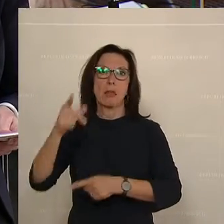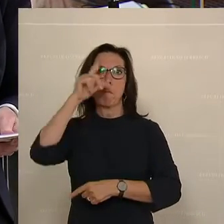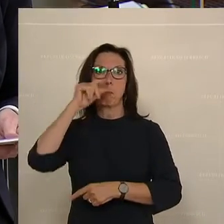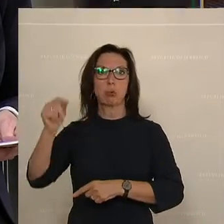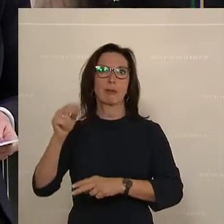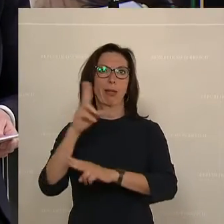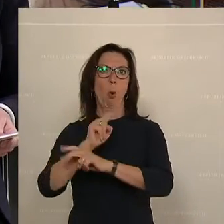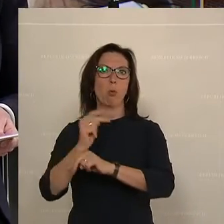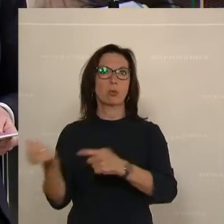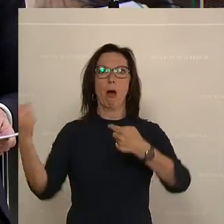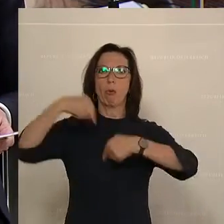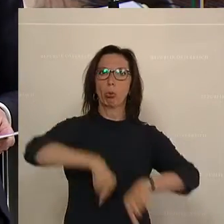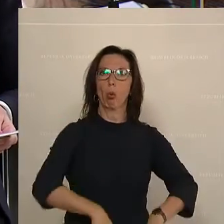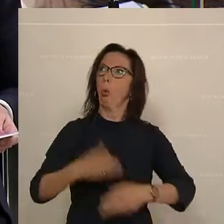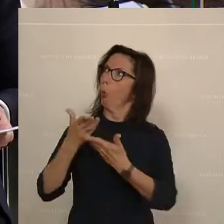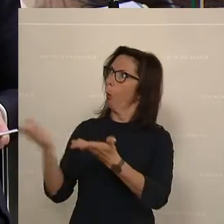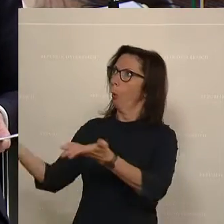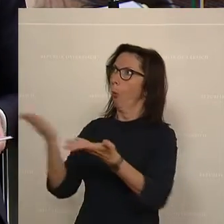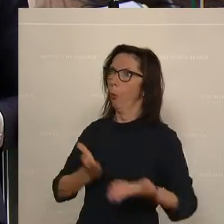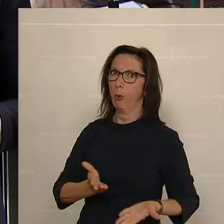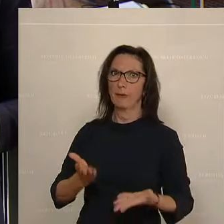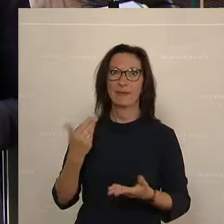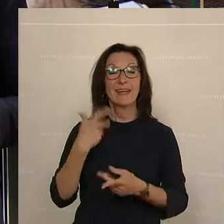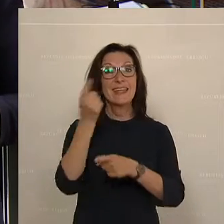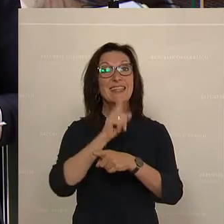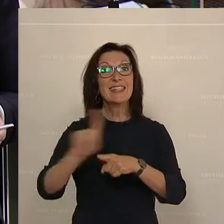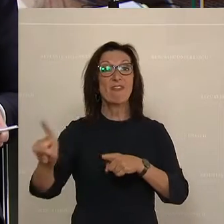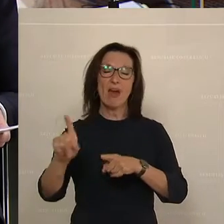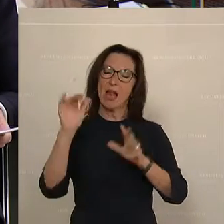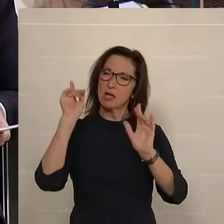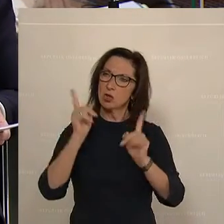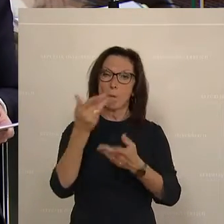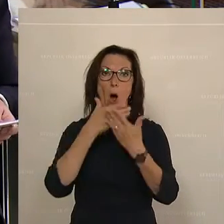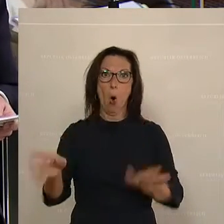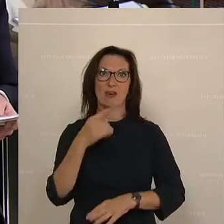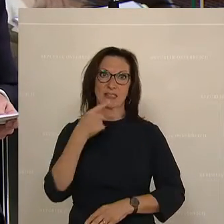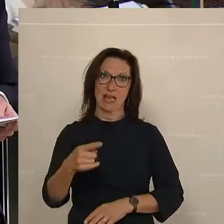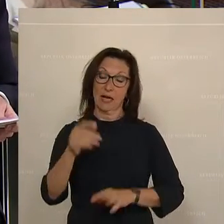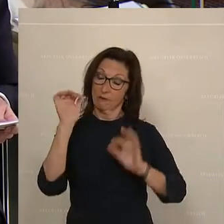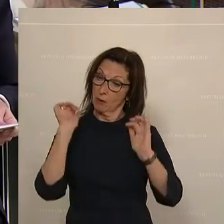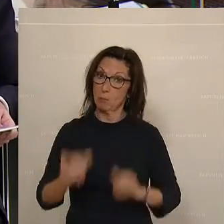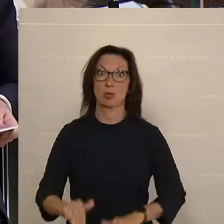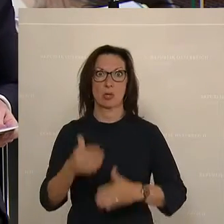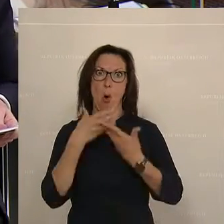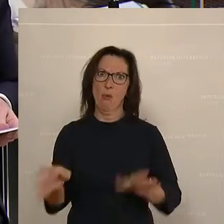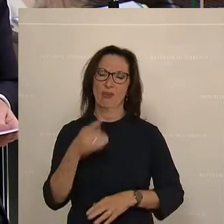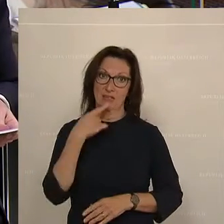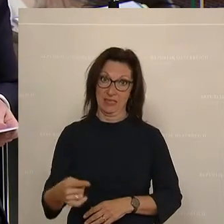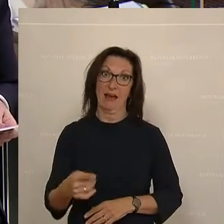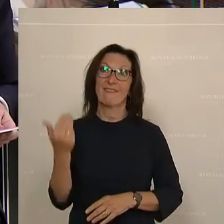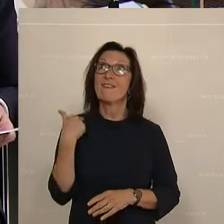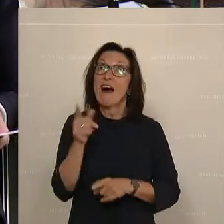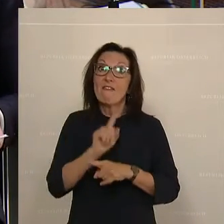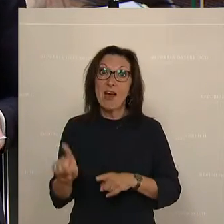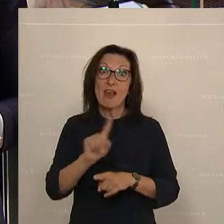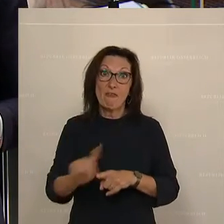geheißen hat. Und ich halte diese Fehler zu benennen für unerlässlich. Ich halte es auch unerlässlich, dass wir sie sehen, weil nur dann können wir